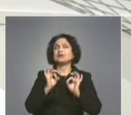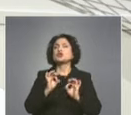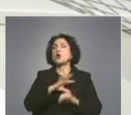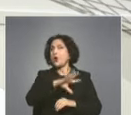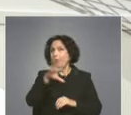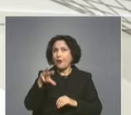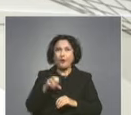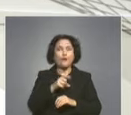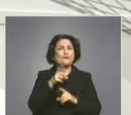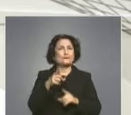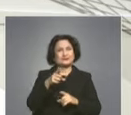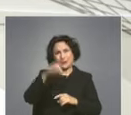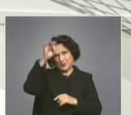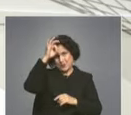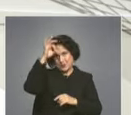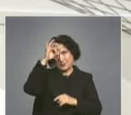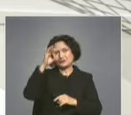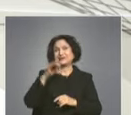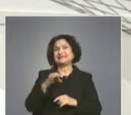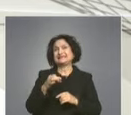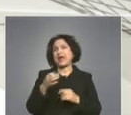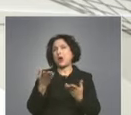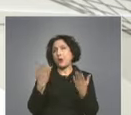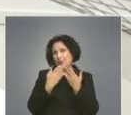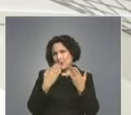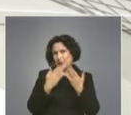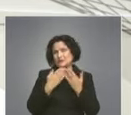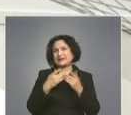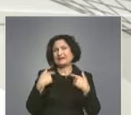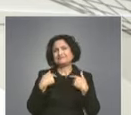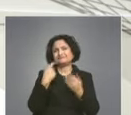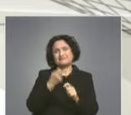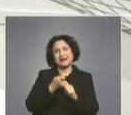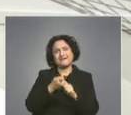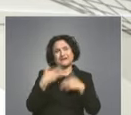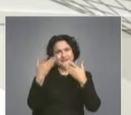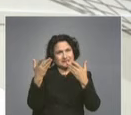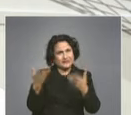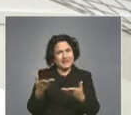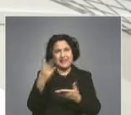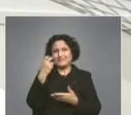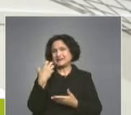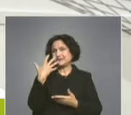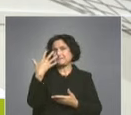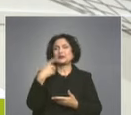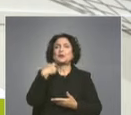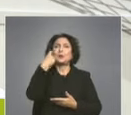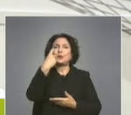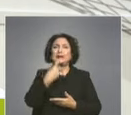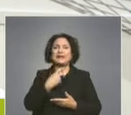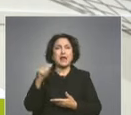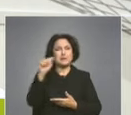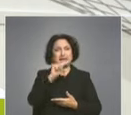ученици от Пловдивското училище Свети Константин Кирил Философ. Възстановката бе по повод 25-те годишнина на